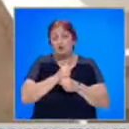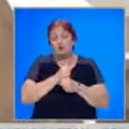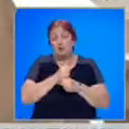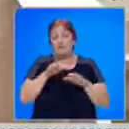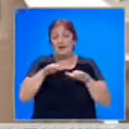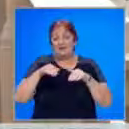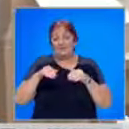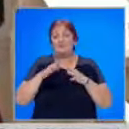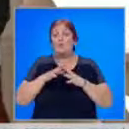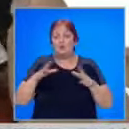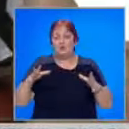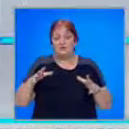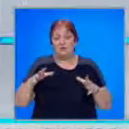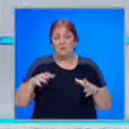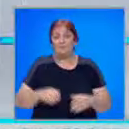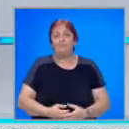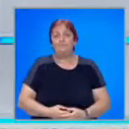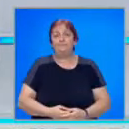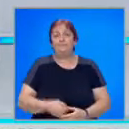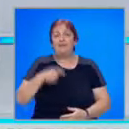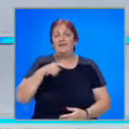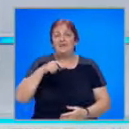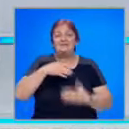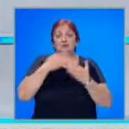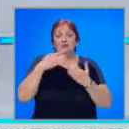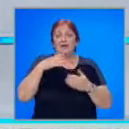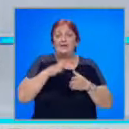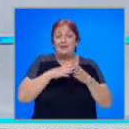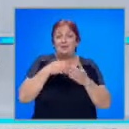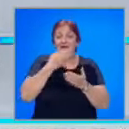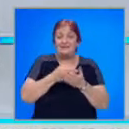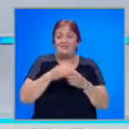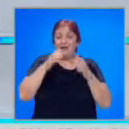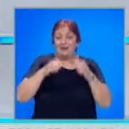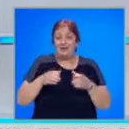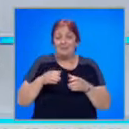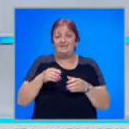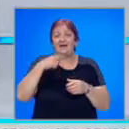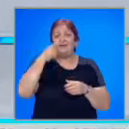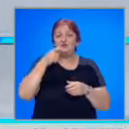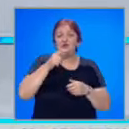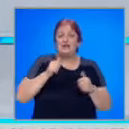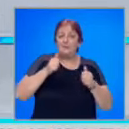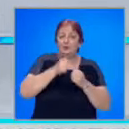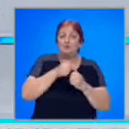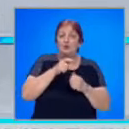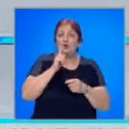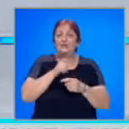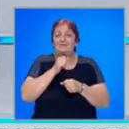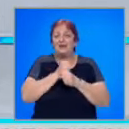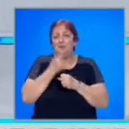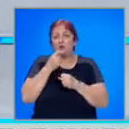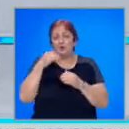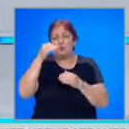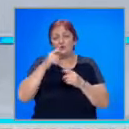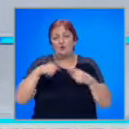парламентарно мнозинство. Тази сутрин има такъв народ представиха в парламента важните за тях приоритети, върху които трябва